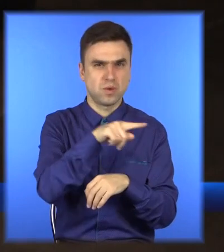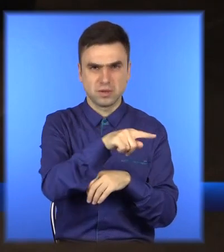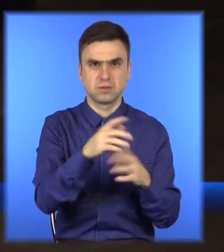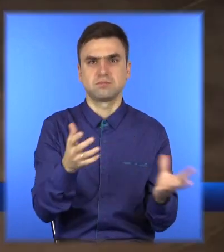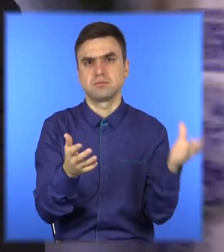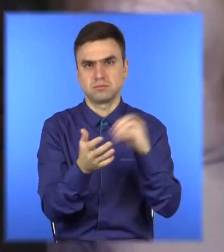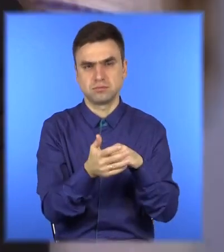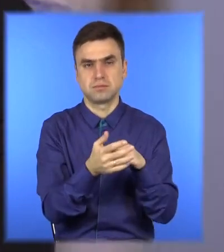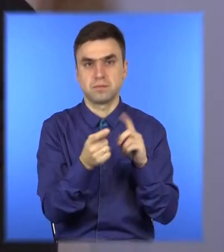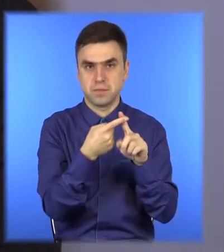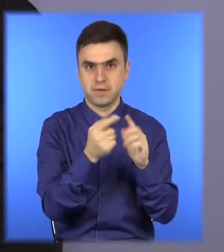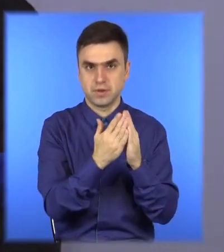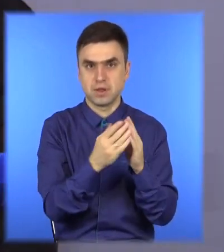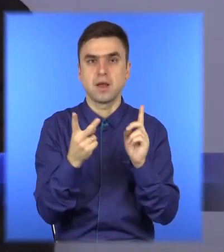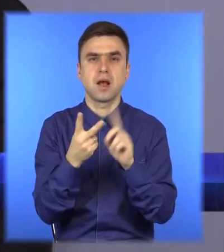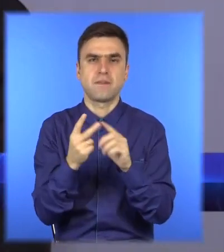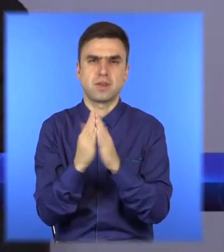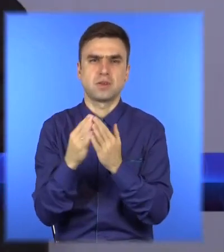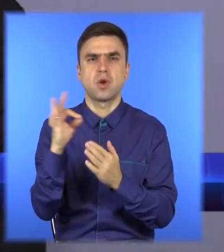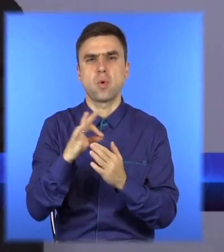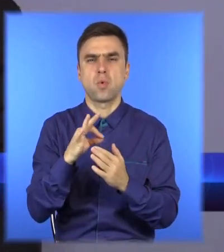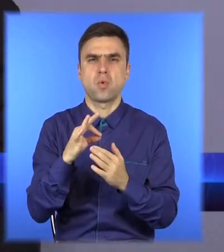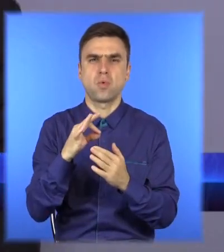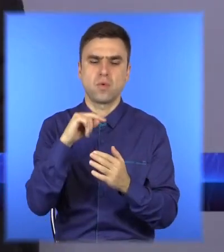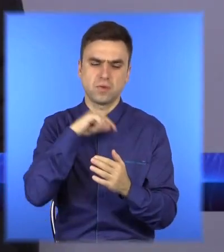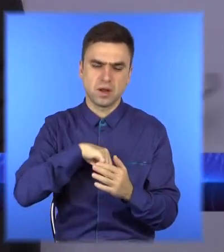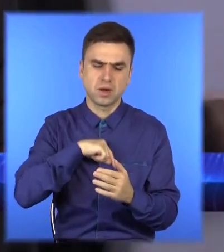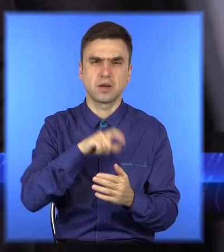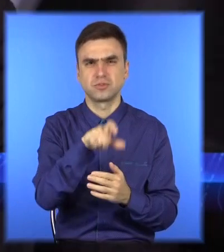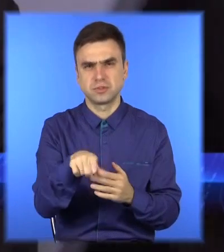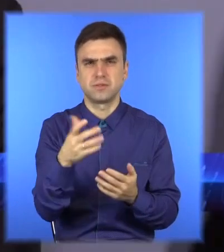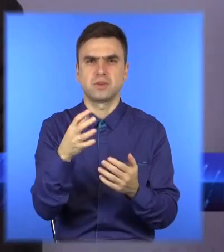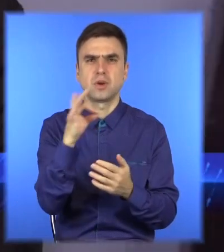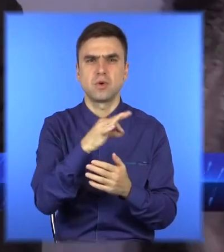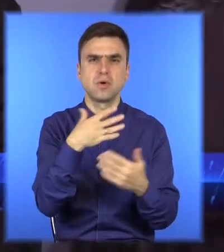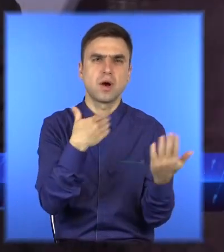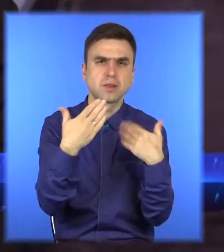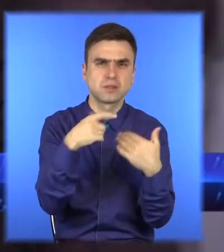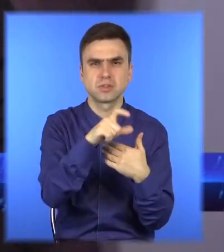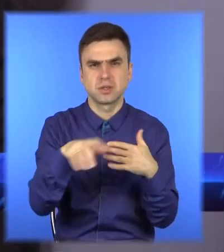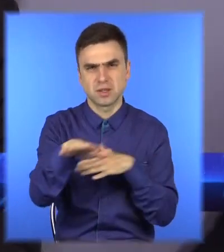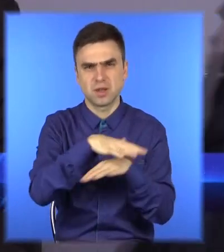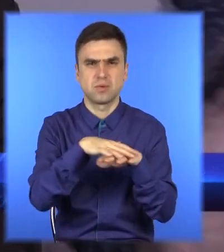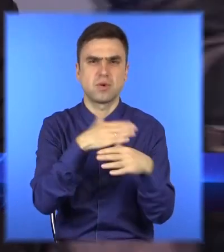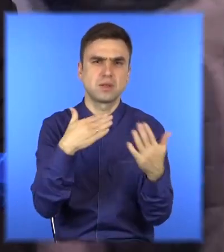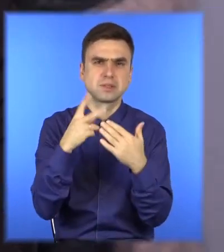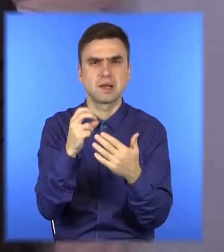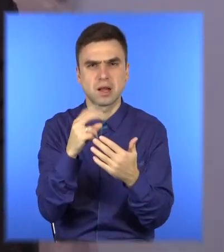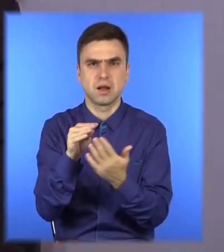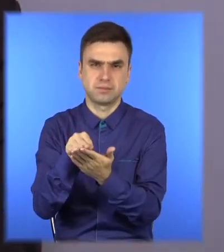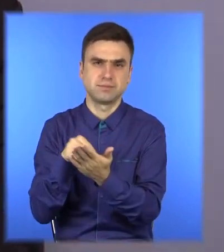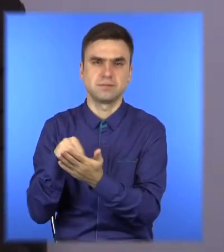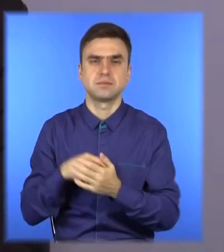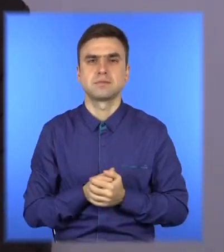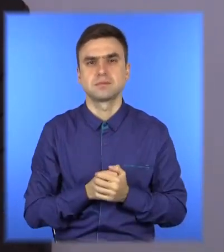суспільства. В даному випадку йде фактично про одне видання, хоча представлено